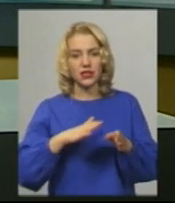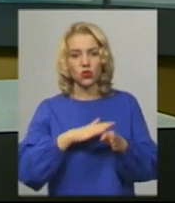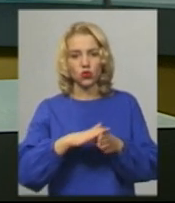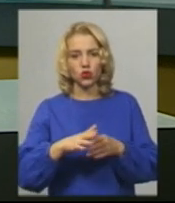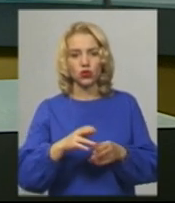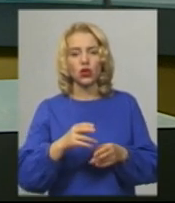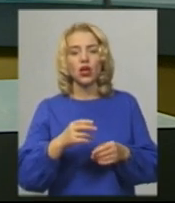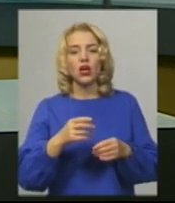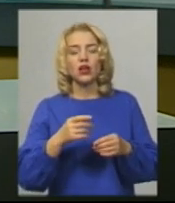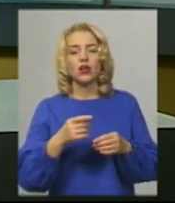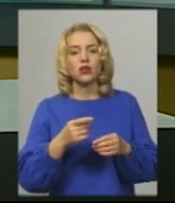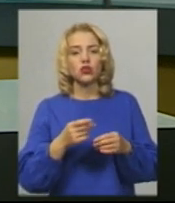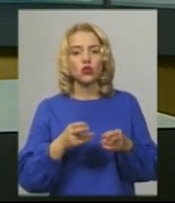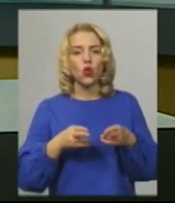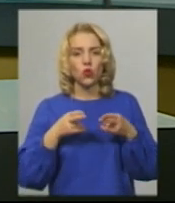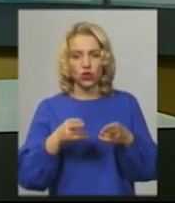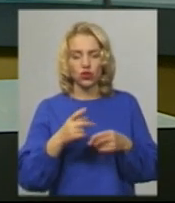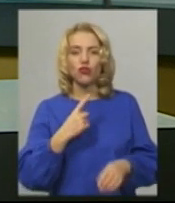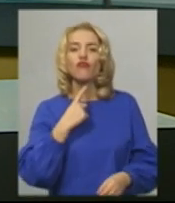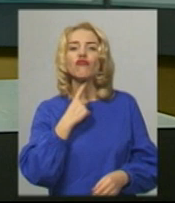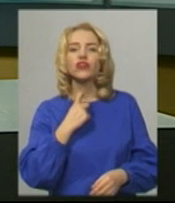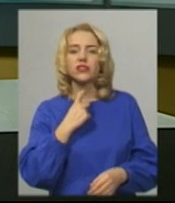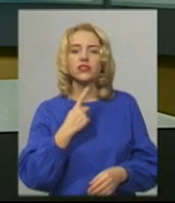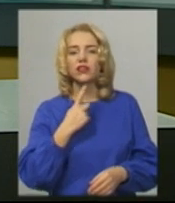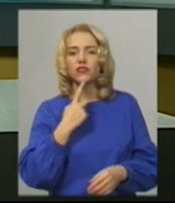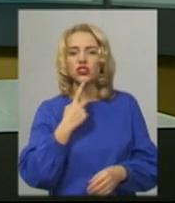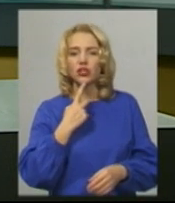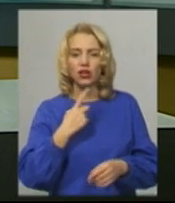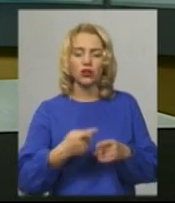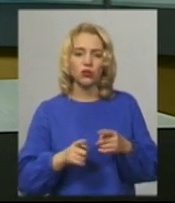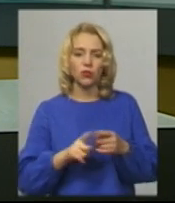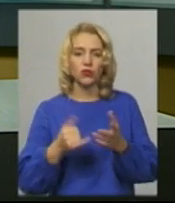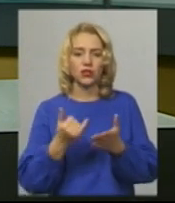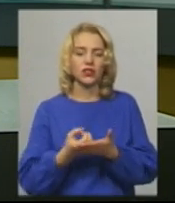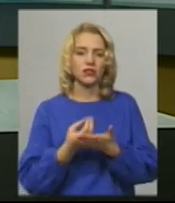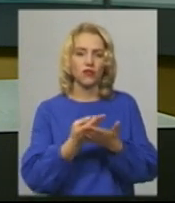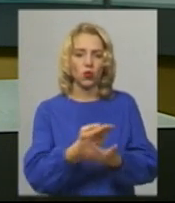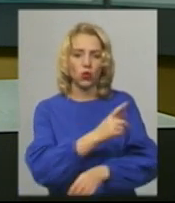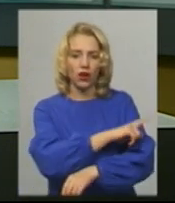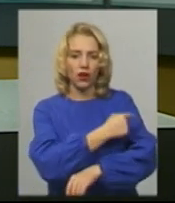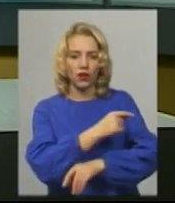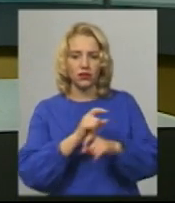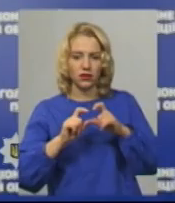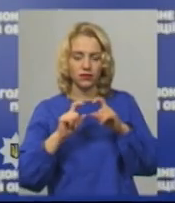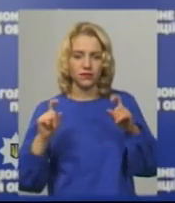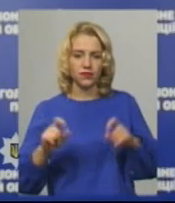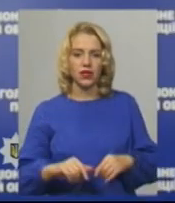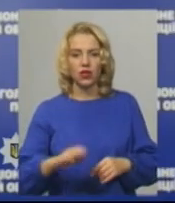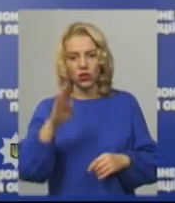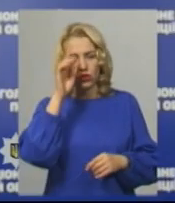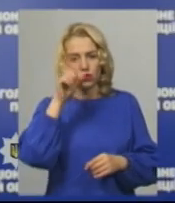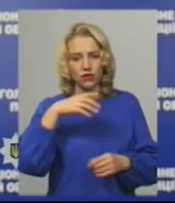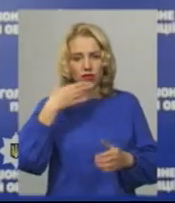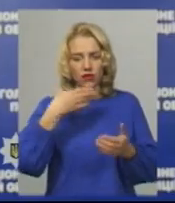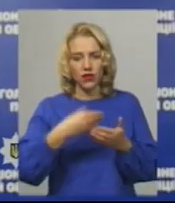вистрілив собі у щелепу, нині він перебуває в реанімаційному віддільні Хмельницької обласної лікарні. Чоловік з